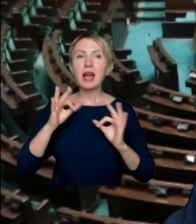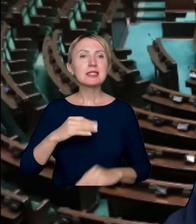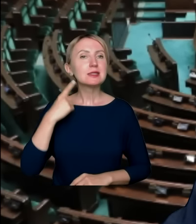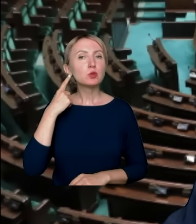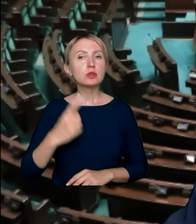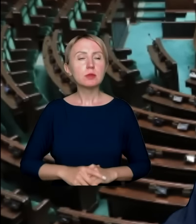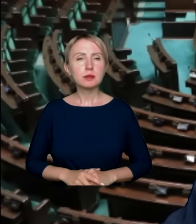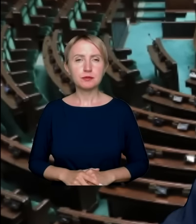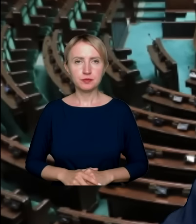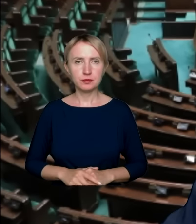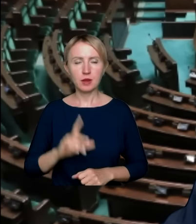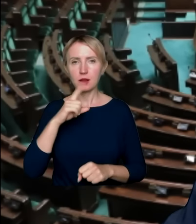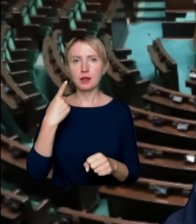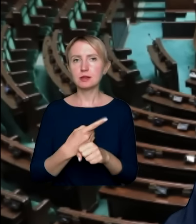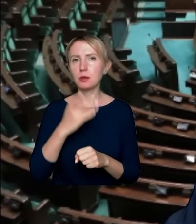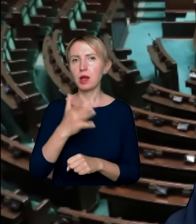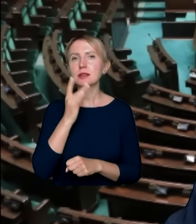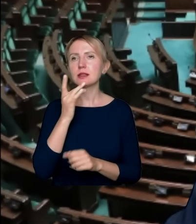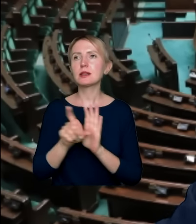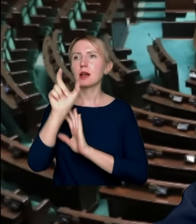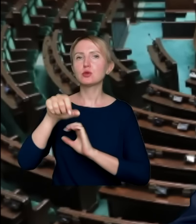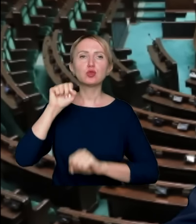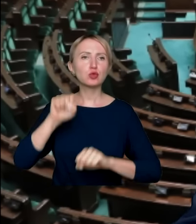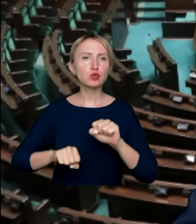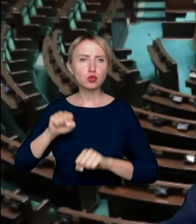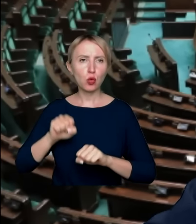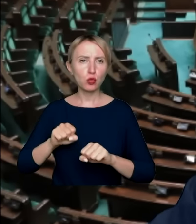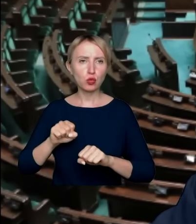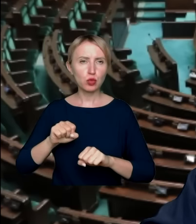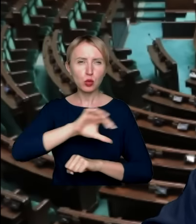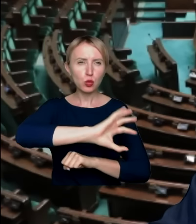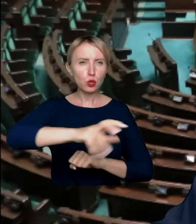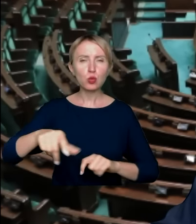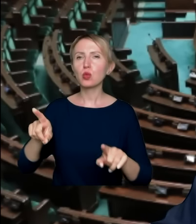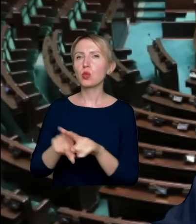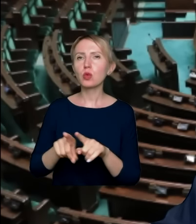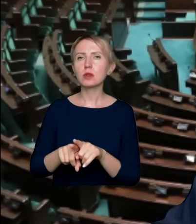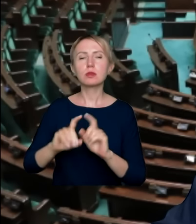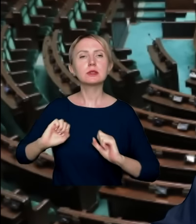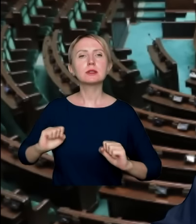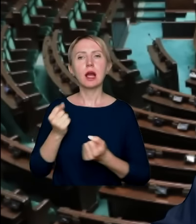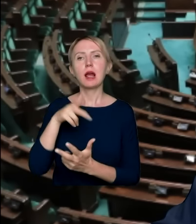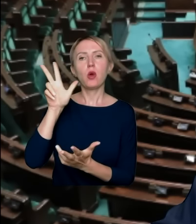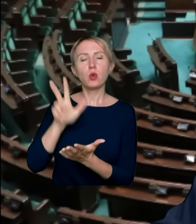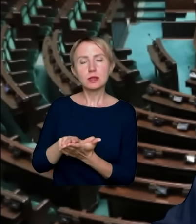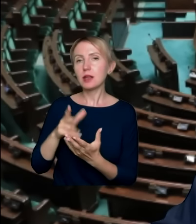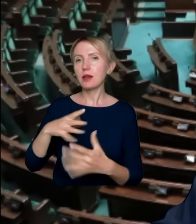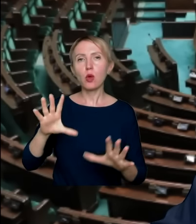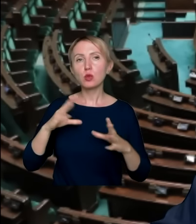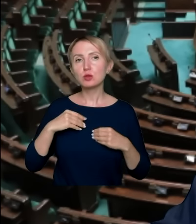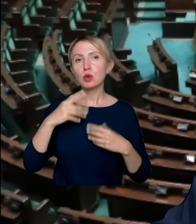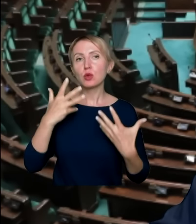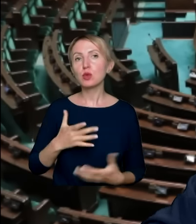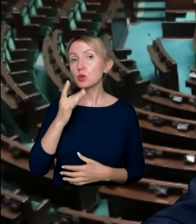ta decyzja będzie zaskarżona do sądu. Podmioty, które brały udział także i starały się o koncesję, a nie otrzymały, chcą zaskarżyć